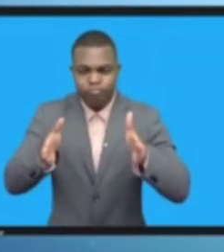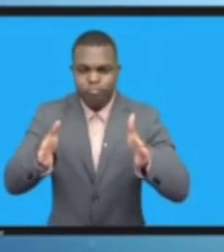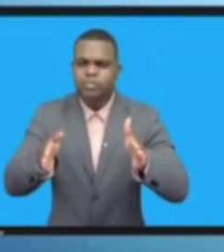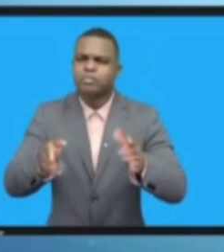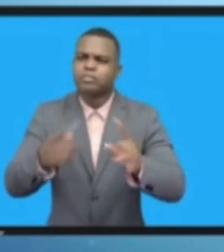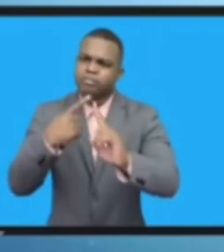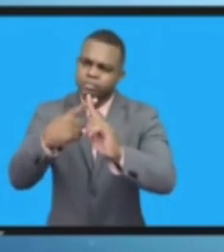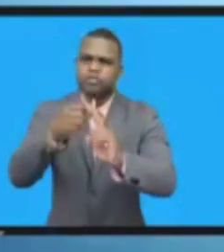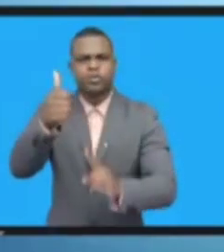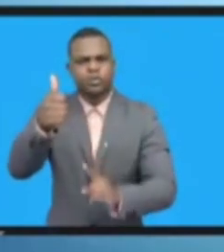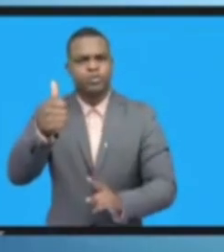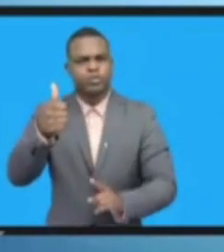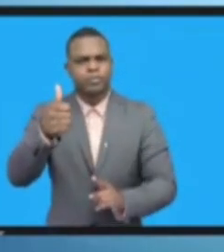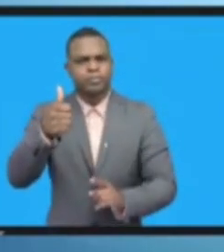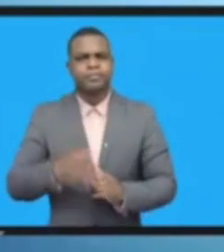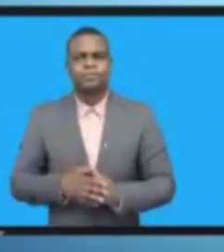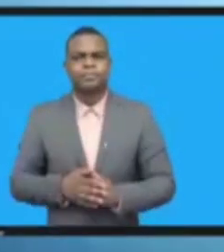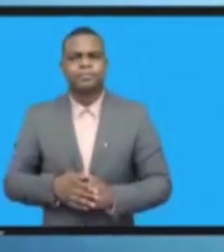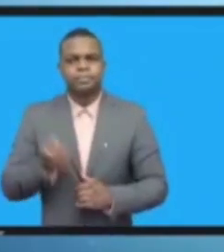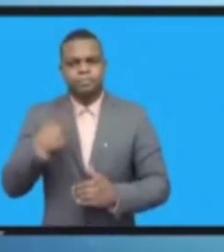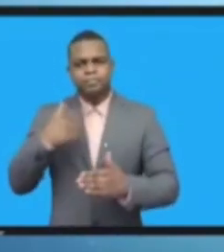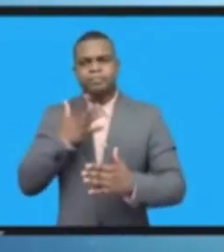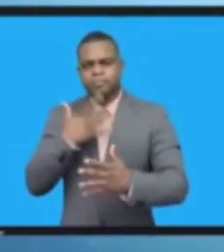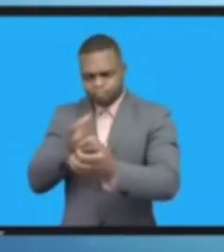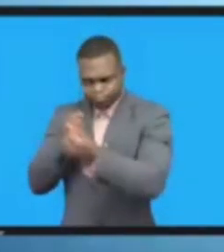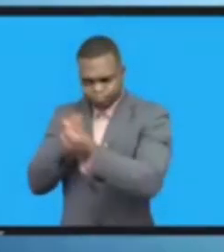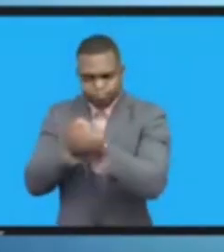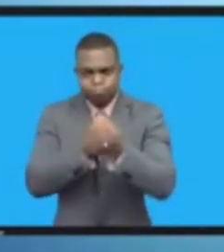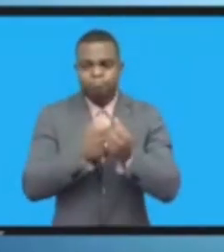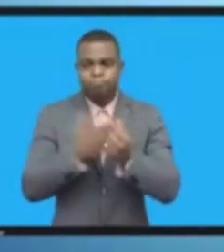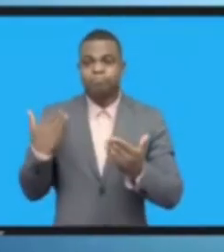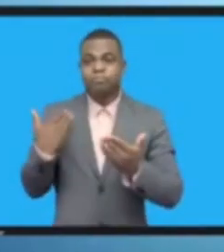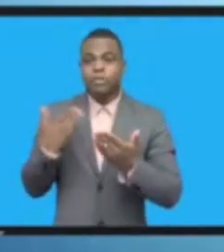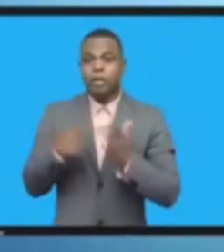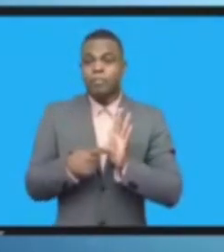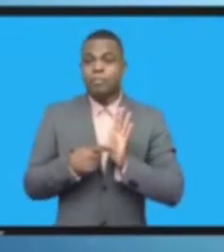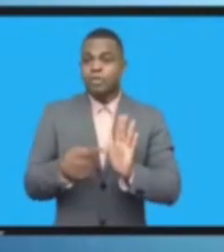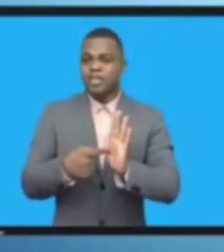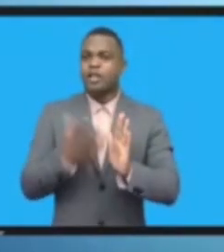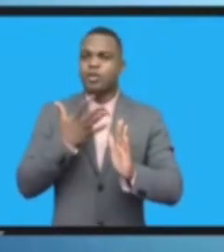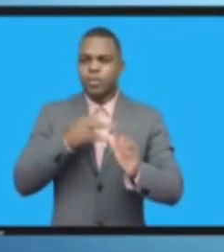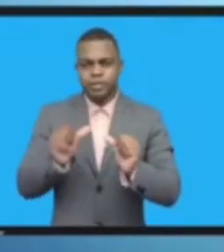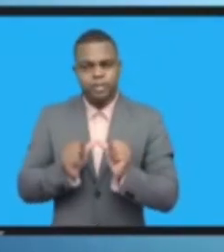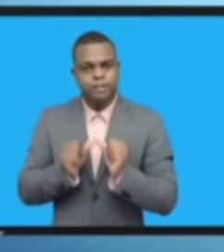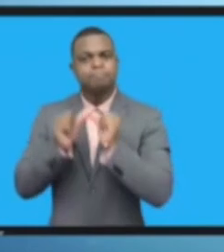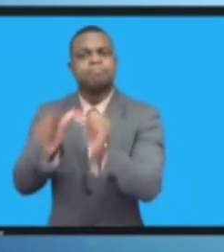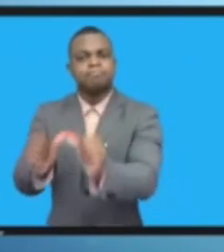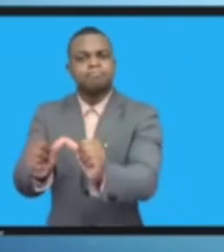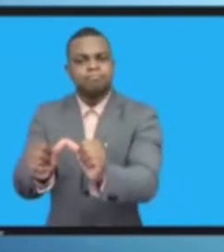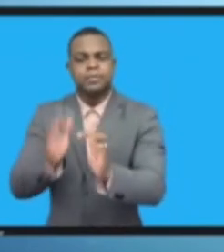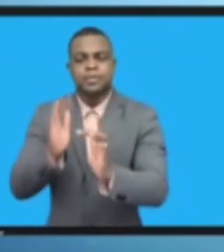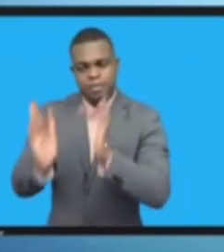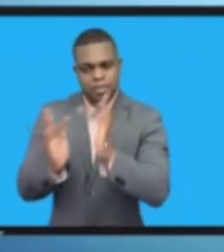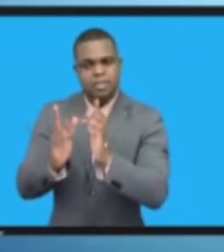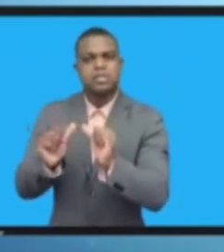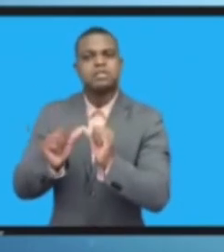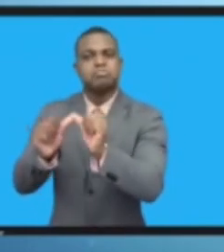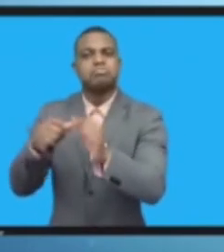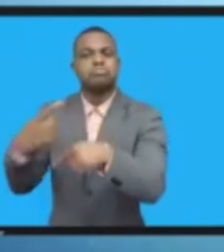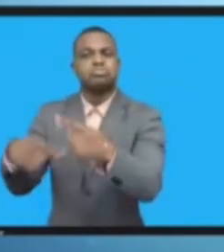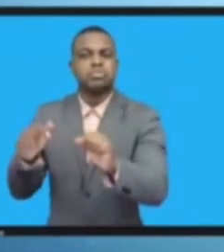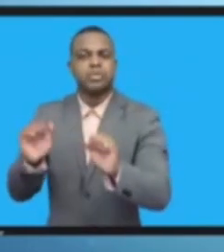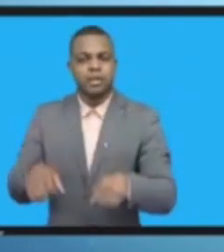على الأداء الأساسي للإنترنت يلعب صانع السياسات ذوي